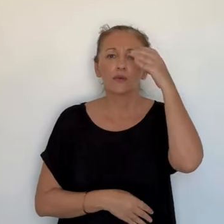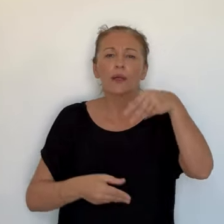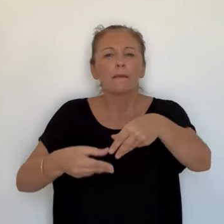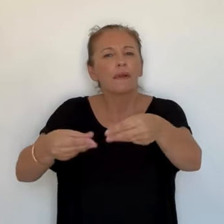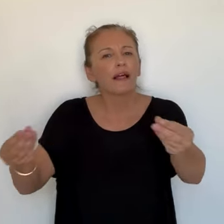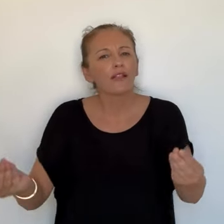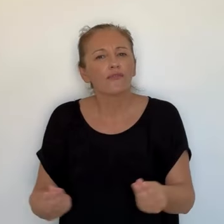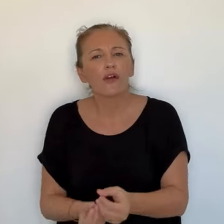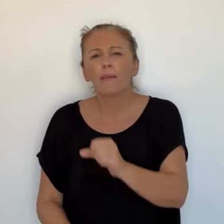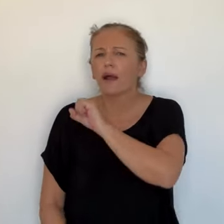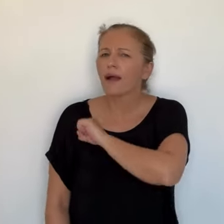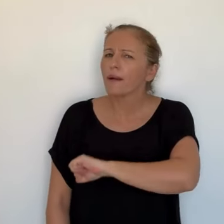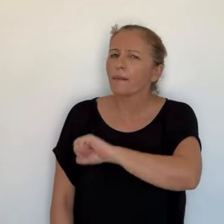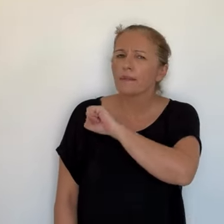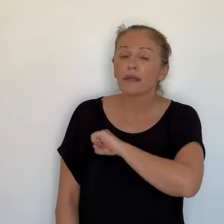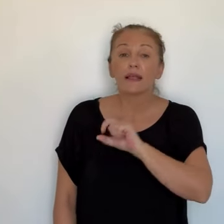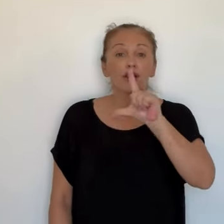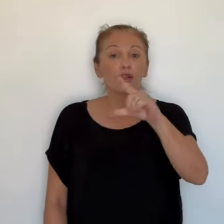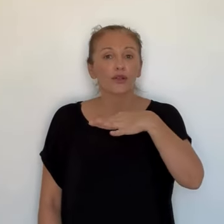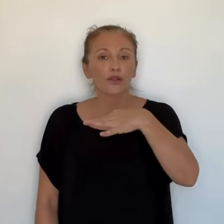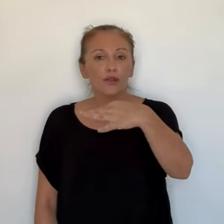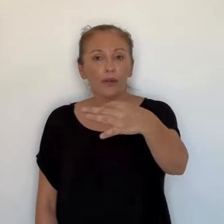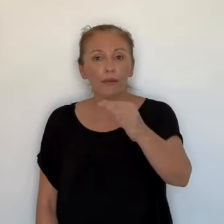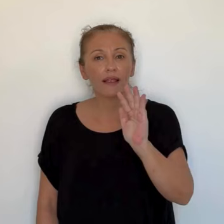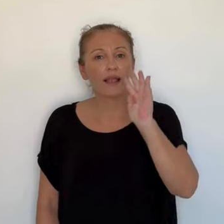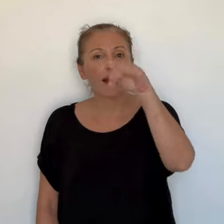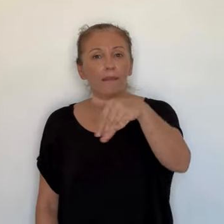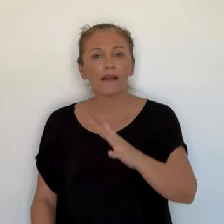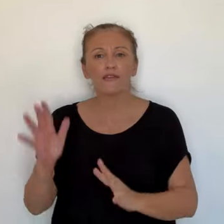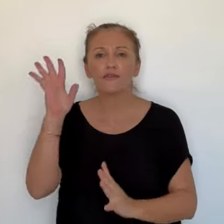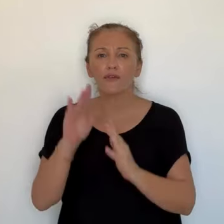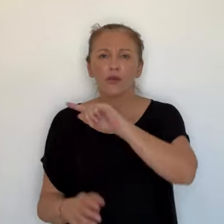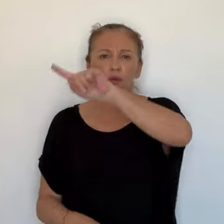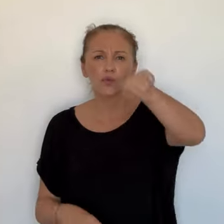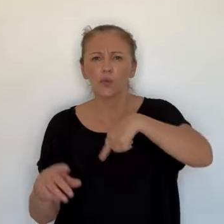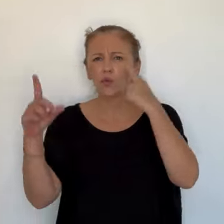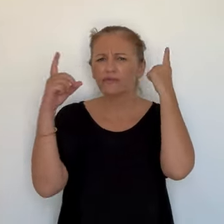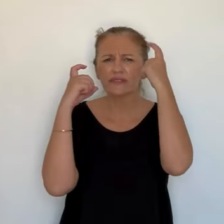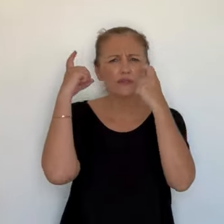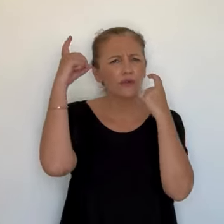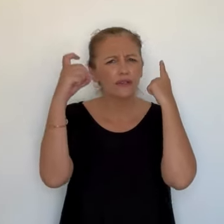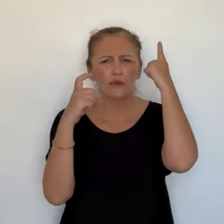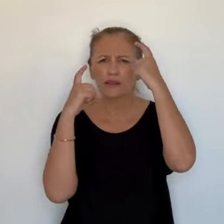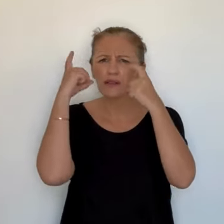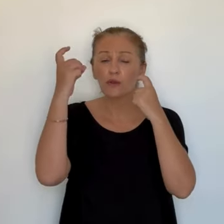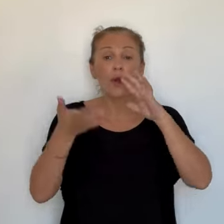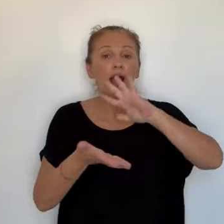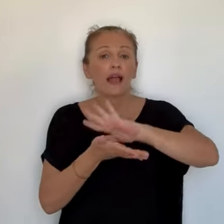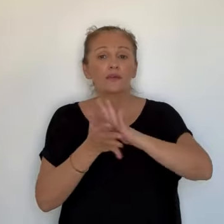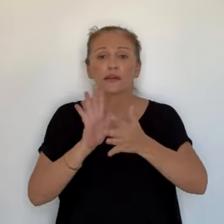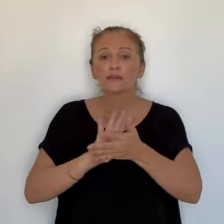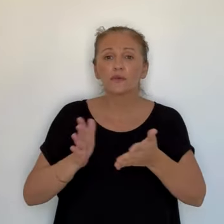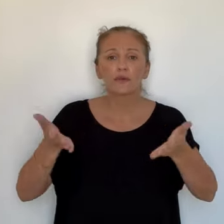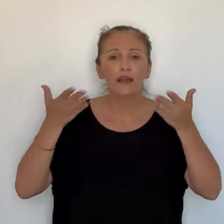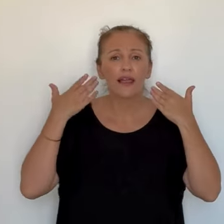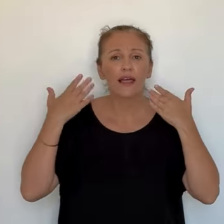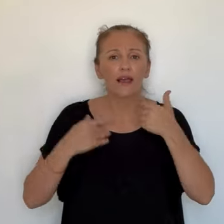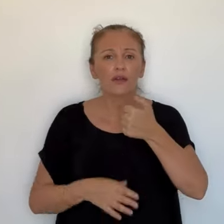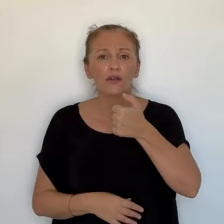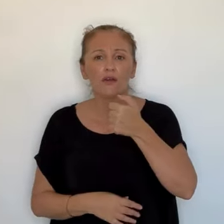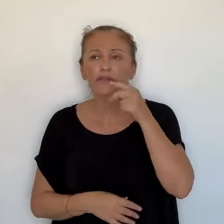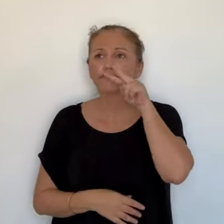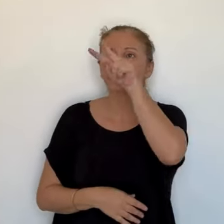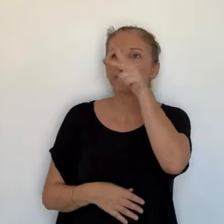la plateforme ayant été endommagée par l'incendie du 13 août. Deux semaines après le sinistre, plusieurs interrogations demeurent. Pour ce qui est des conséquences